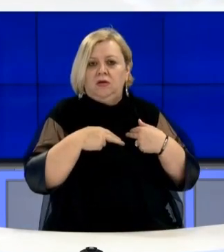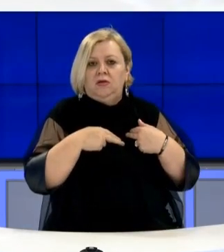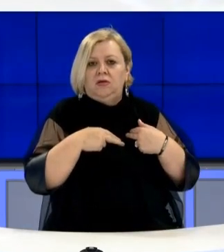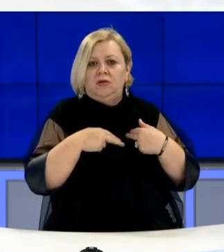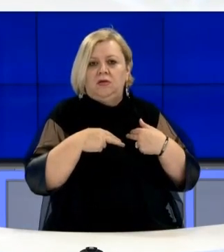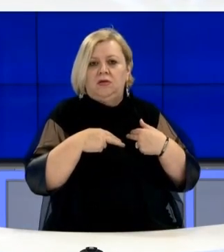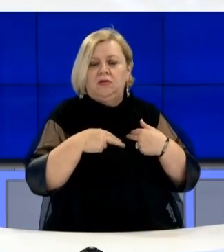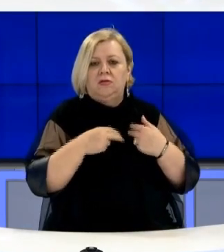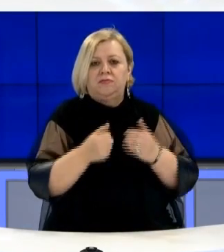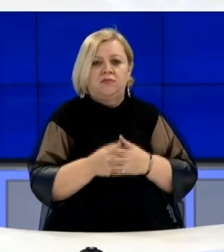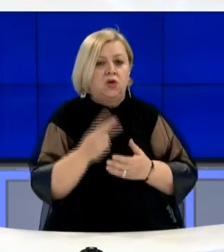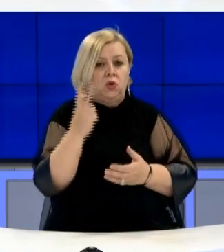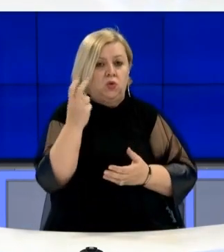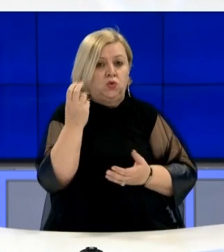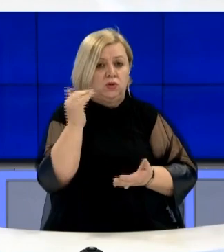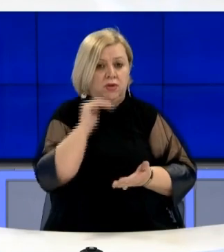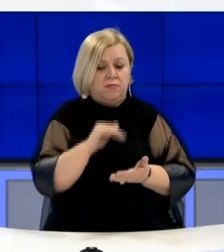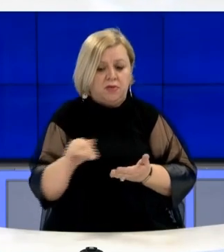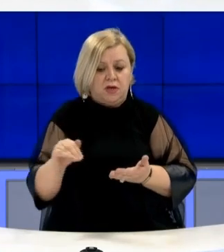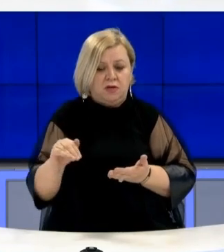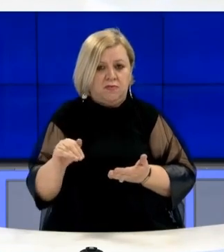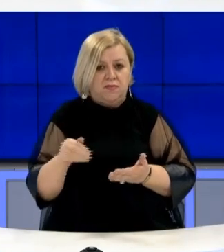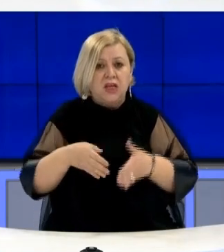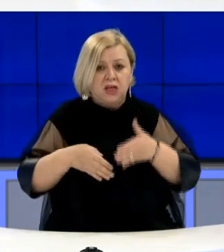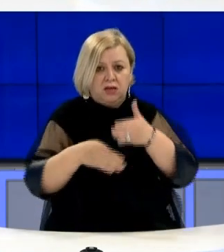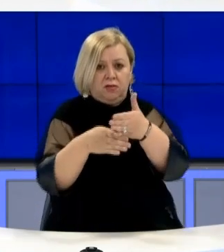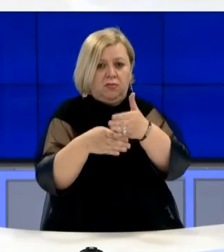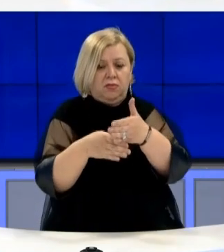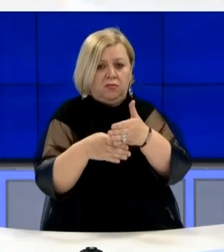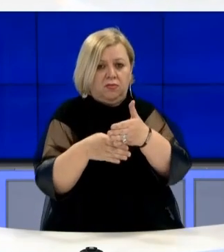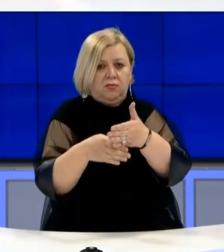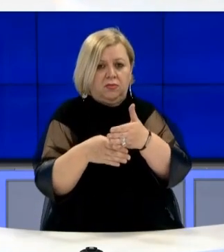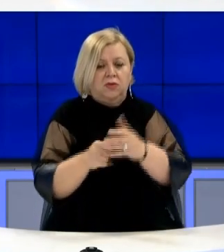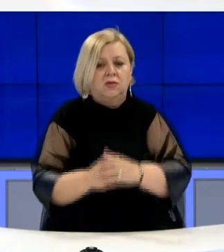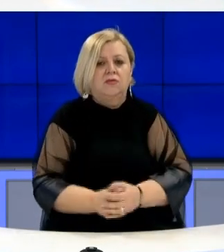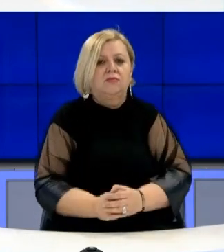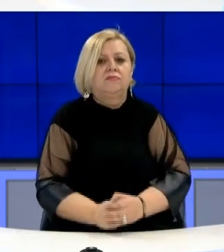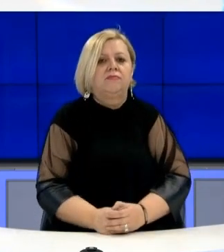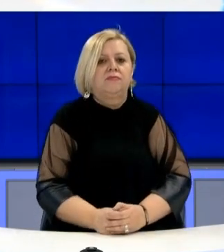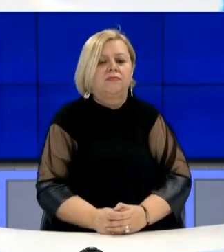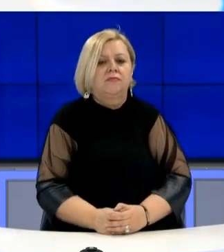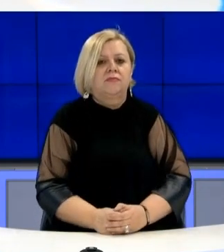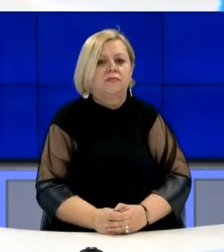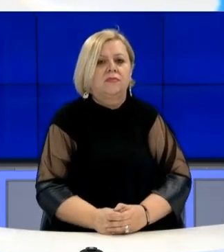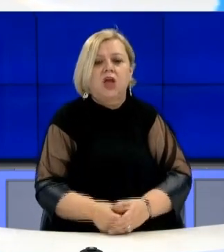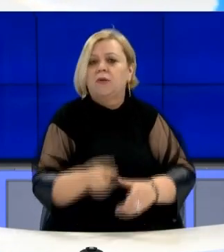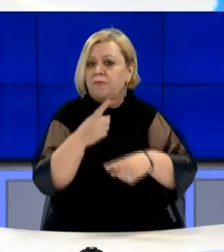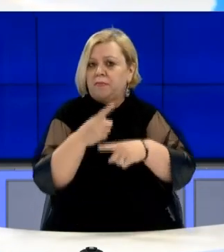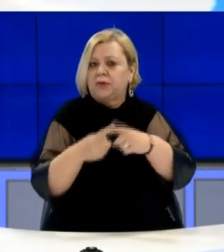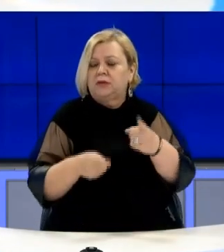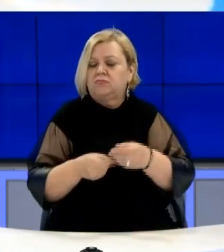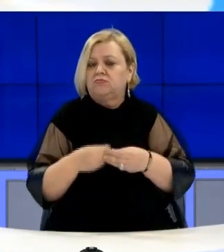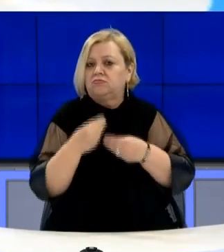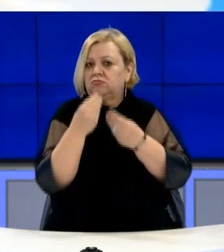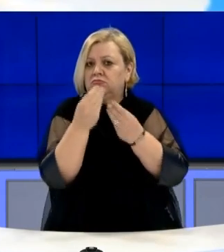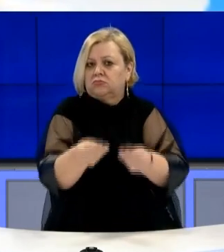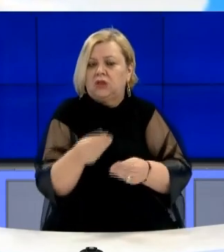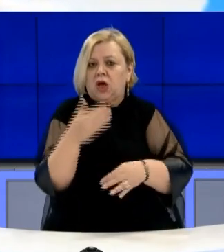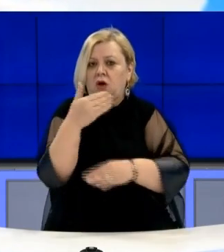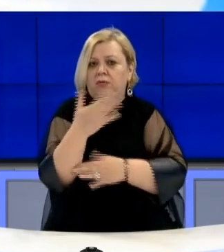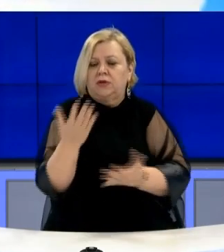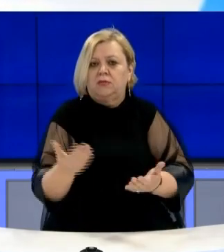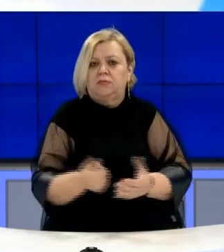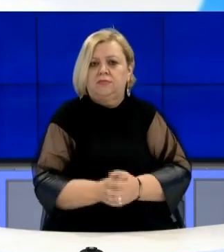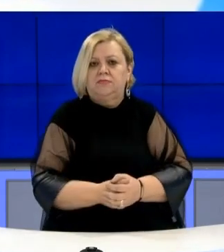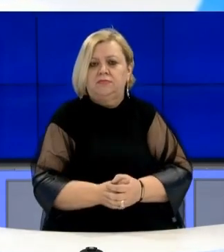në 200 milion shënë që është për rrënë këmje, të marëm një pjesë të cilën i takon këti sektori që ka